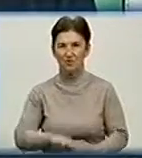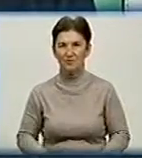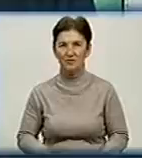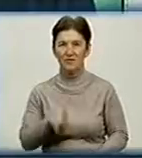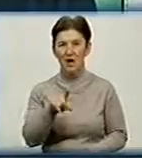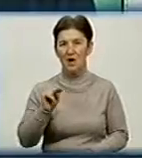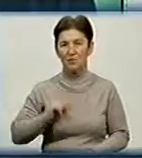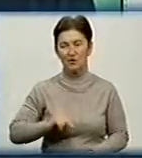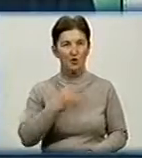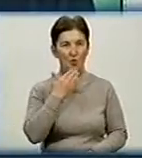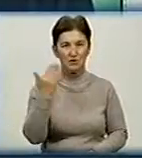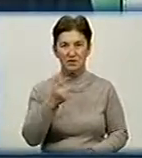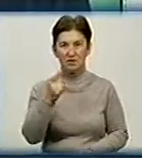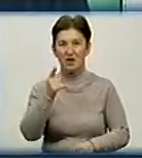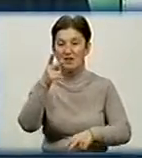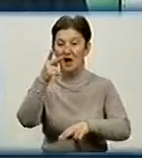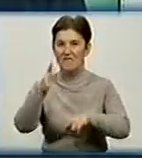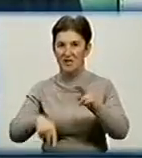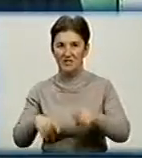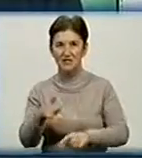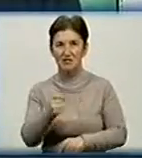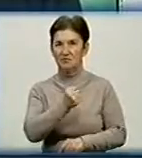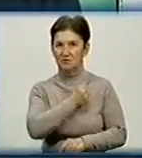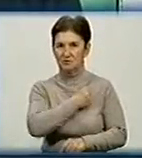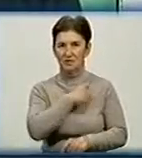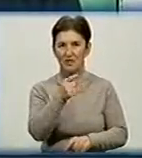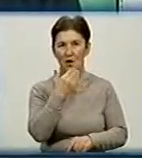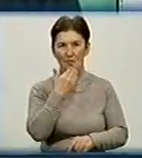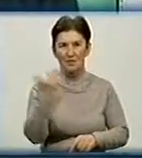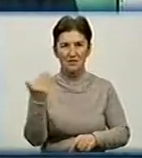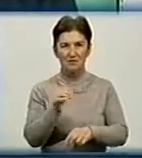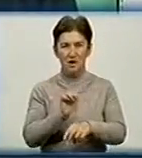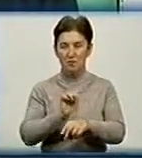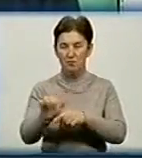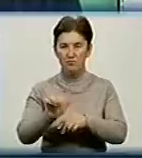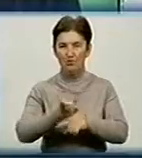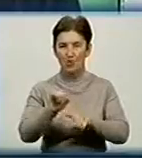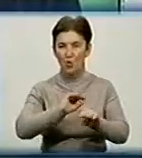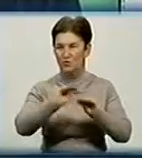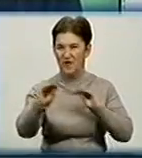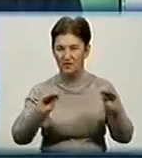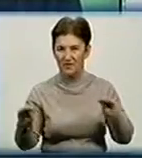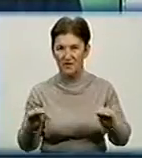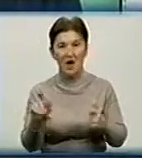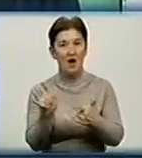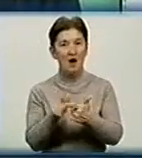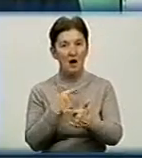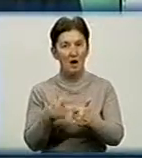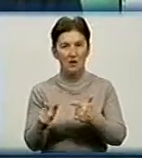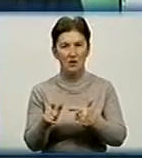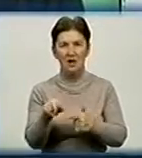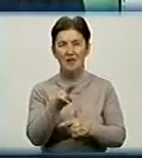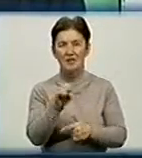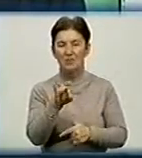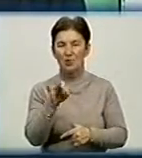останній рік і ми вже виходимо на фініш. На жаль, це були останні поставки, останні комп'ютери, які ми встановили. Але бібліоміст не просто